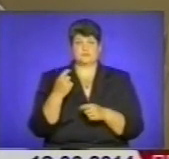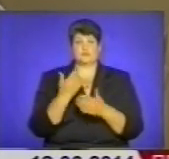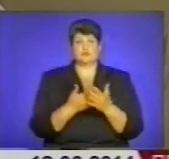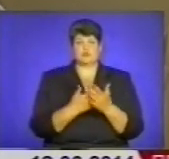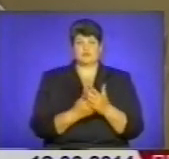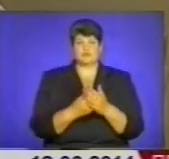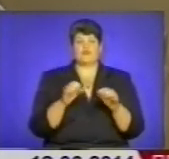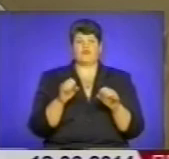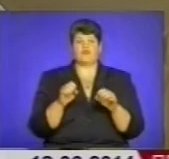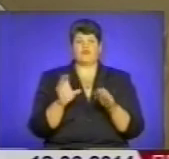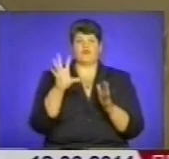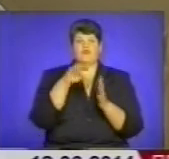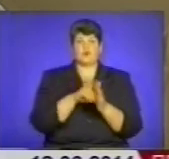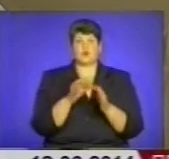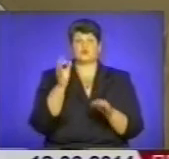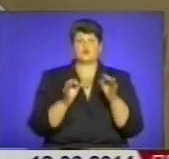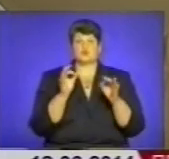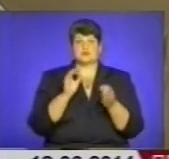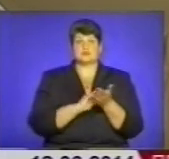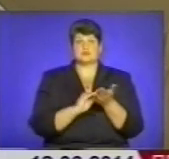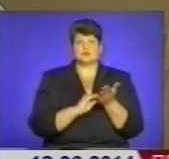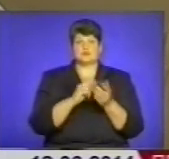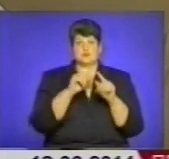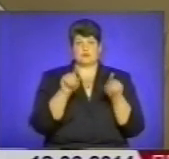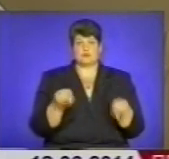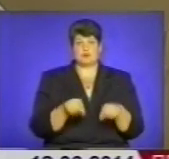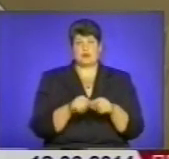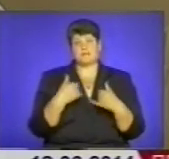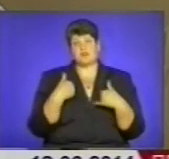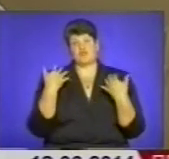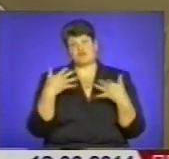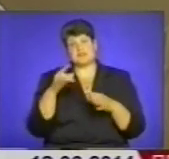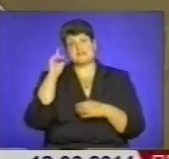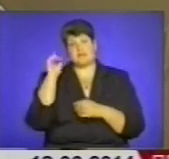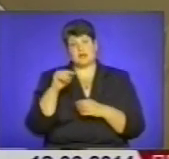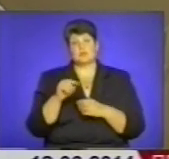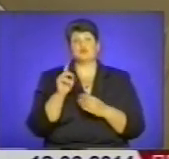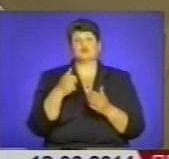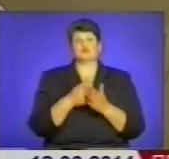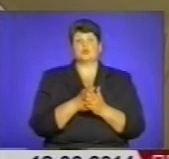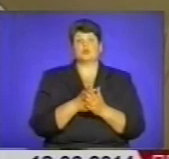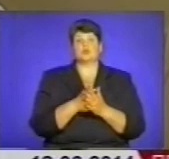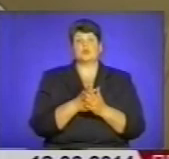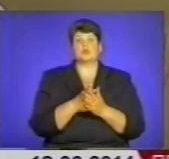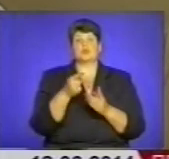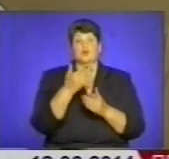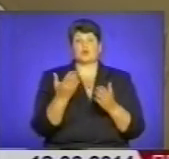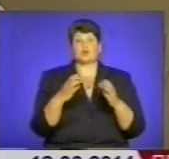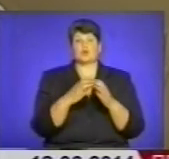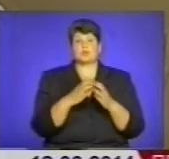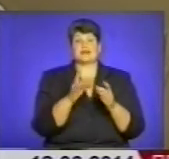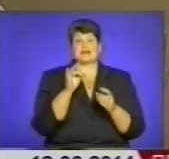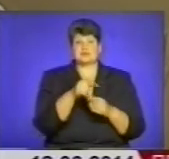по вироку суду заноситься інформація в формуляр, і ми вже знаємо, до якої групи ризику